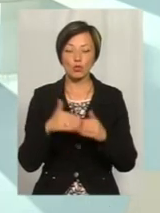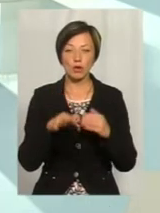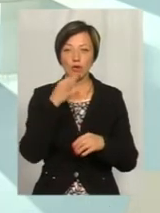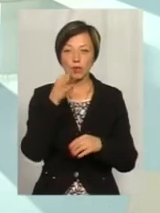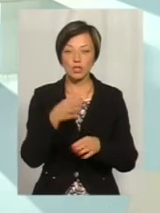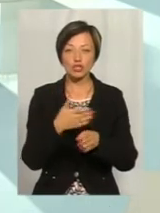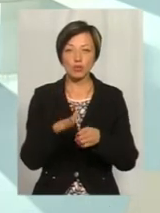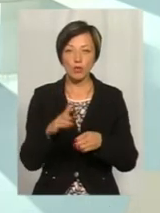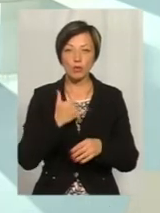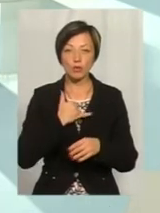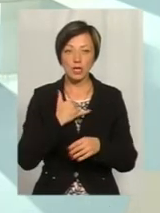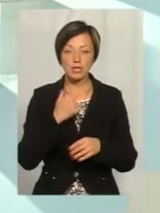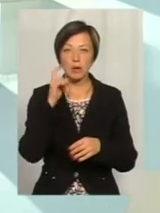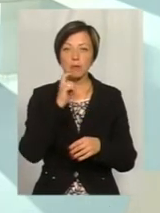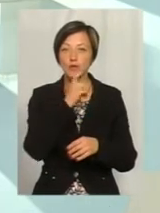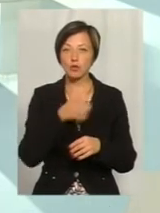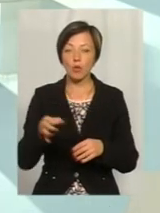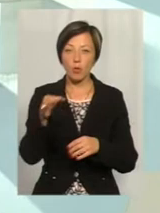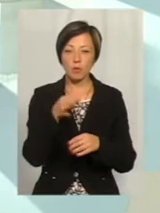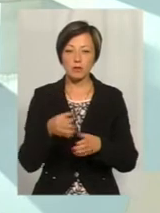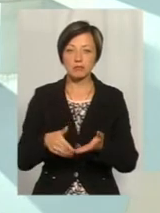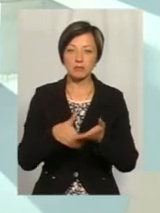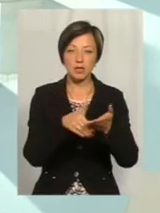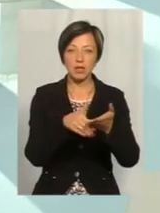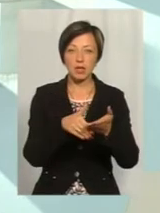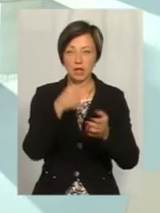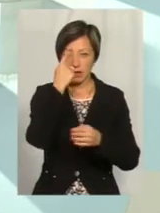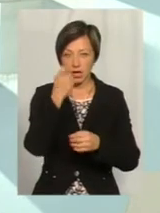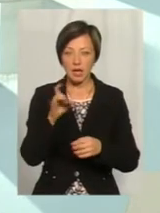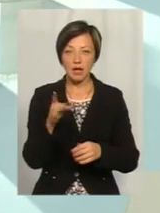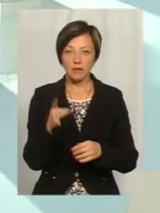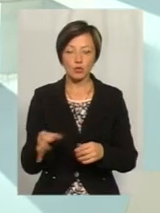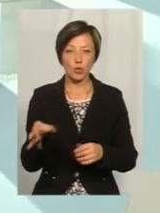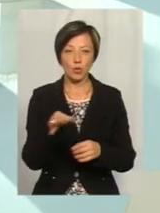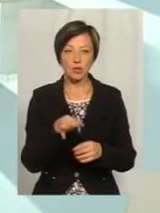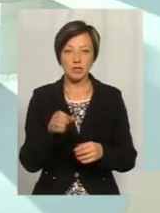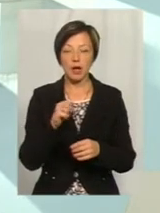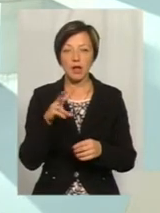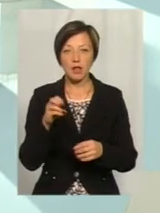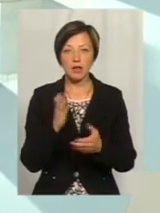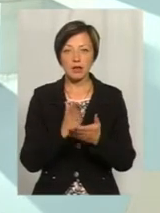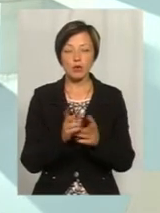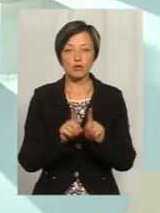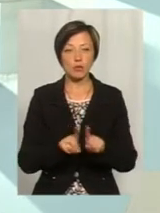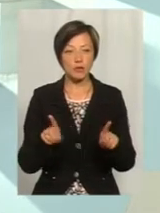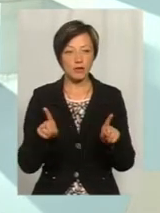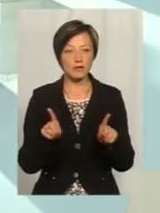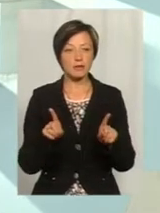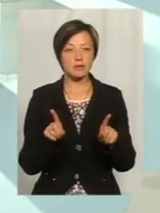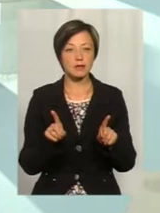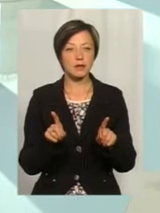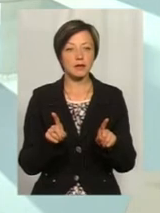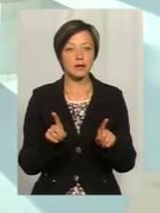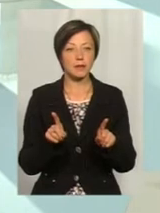частково північ області перекривається цифровим сигналом з Рівненської області. Але тут у нас є така особливість, що